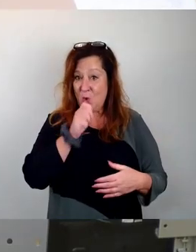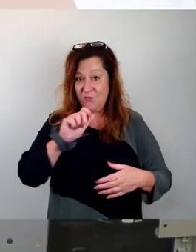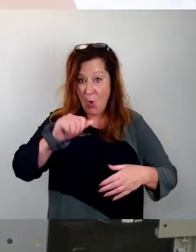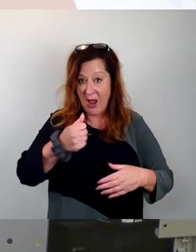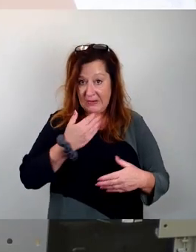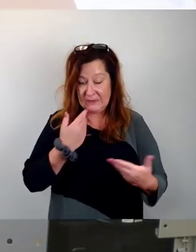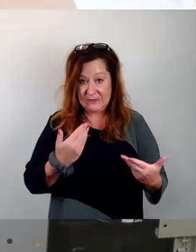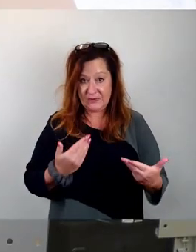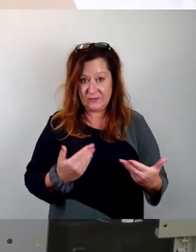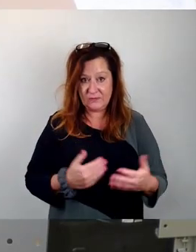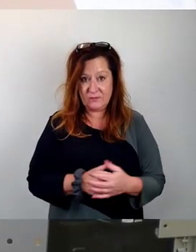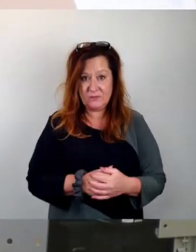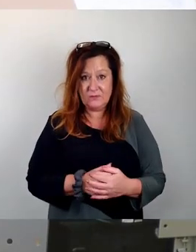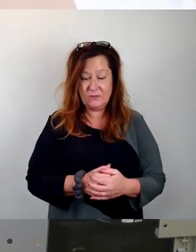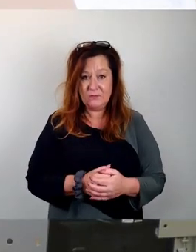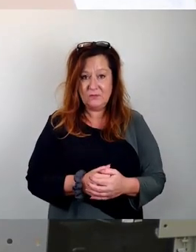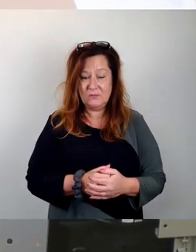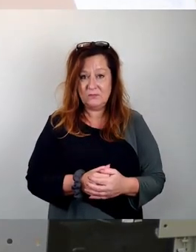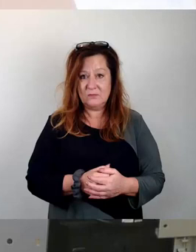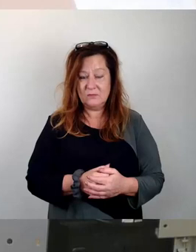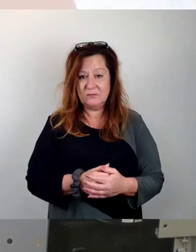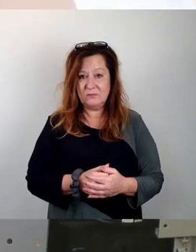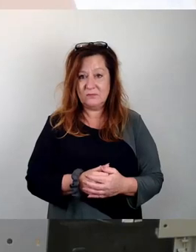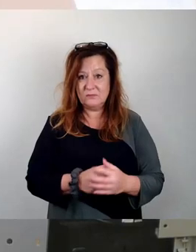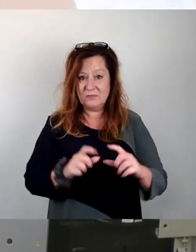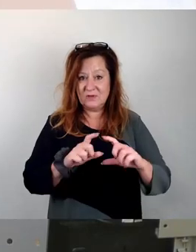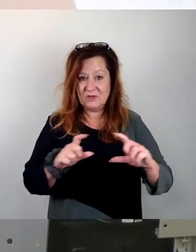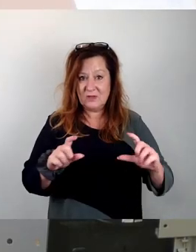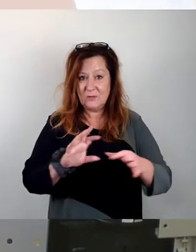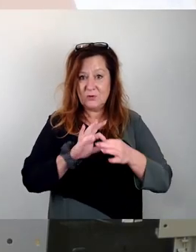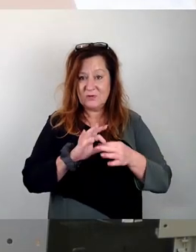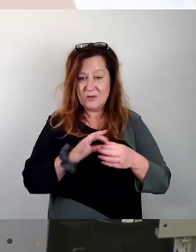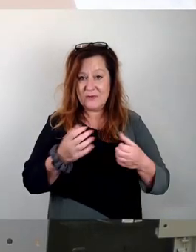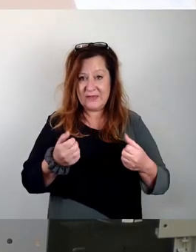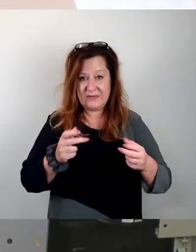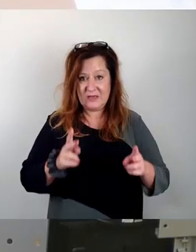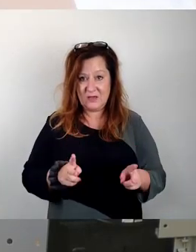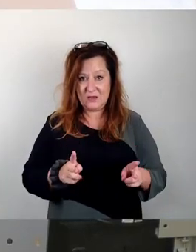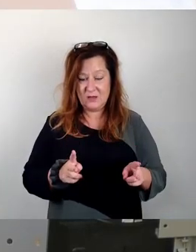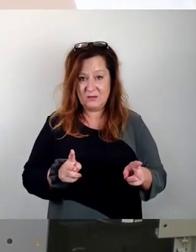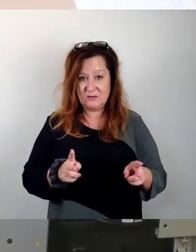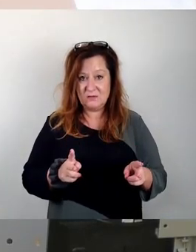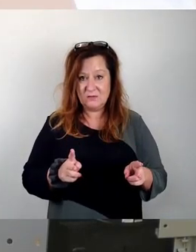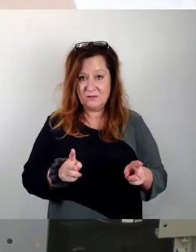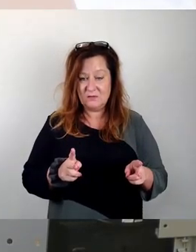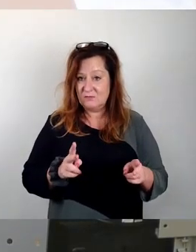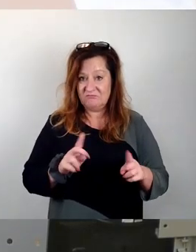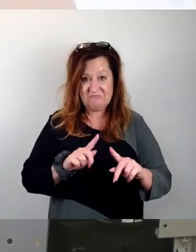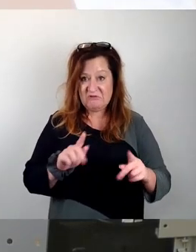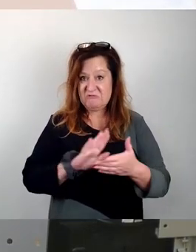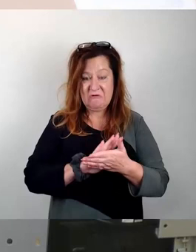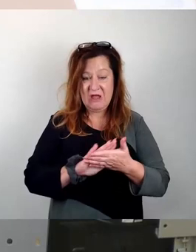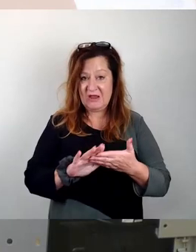Das traurige Thema Sicherheit bespricht man nicht locker bei einem Glas Rotwein. Zu ungesteuerten